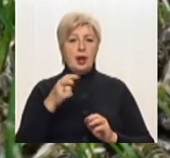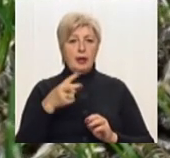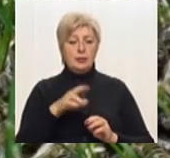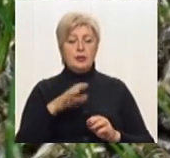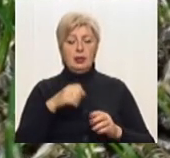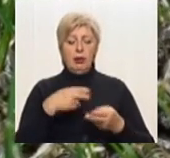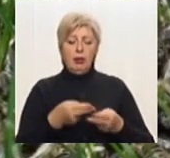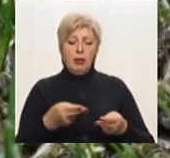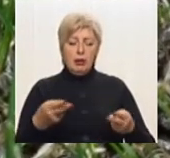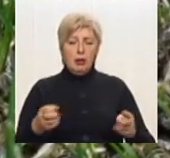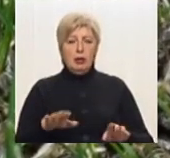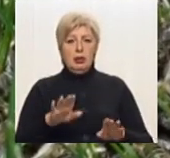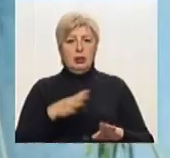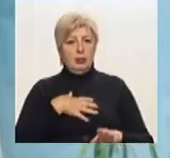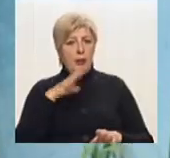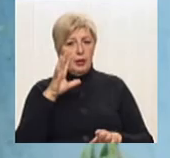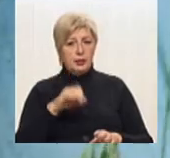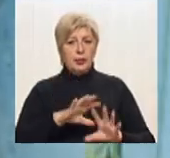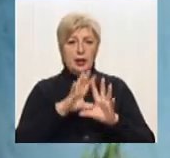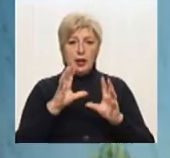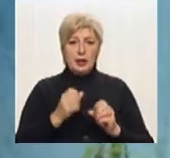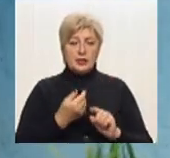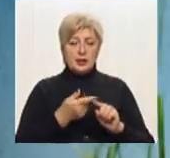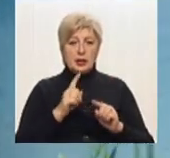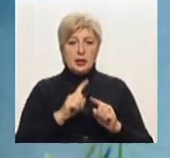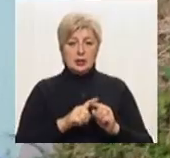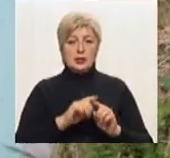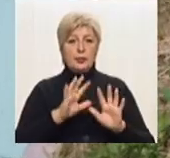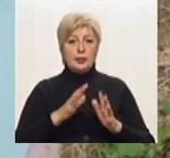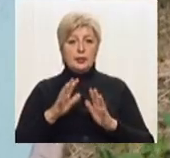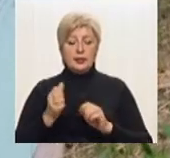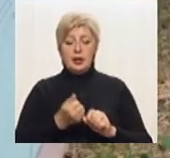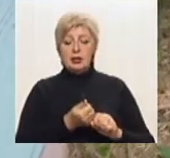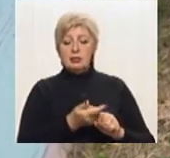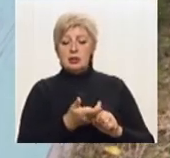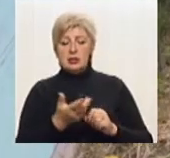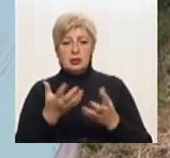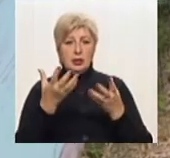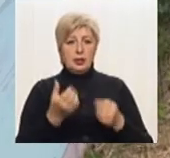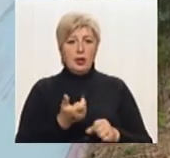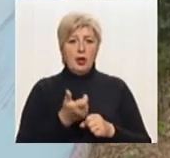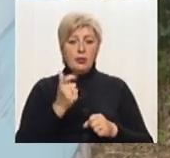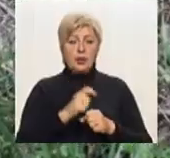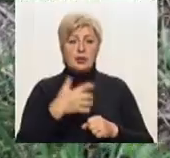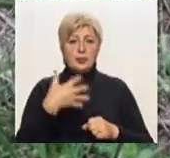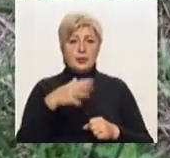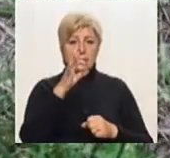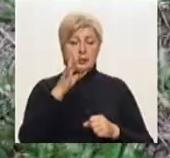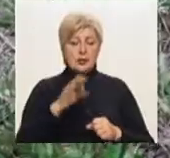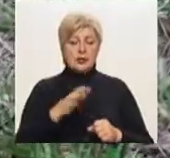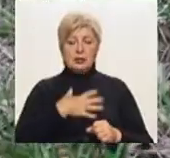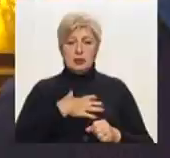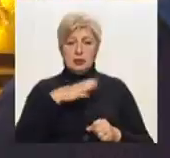килимом і в конвульсіях гинули. І все це відбувалося протягом, скажімо, кілько днів. Більше 50% було